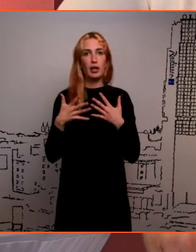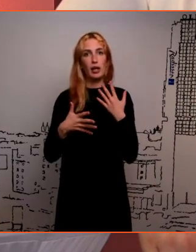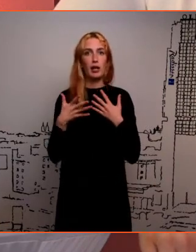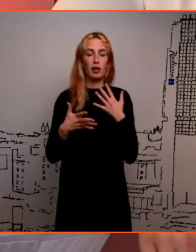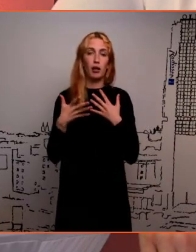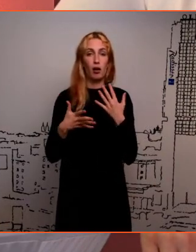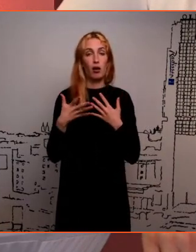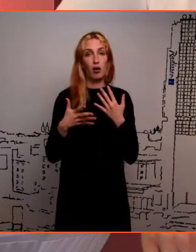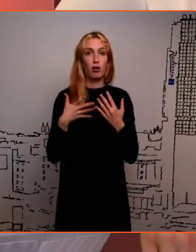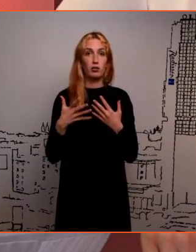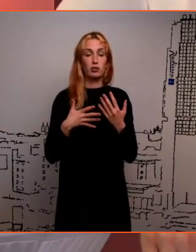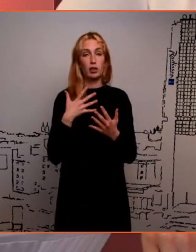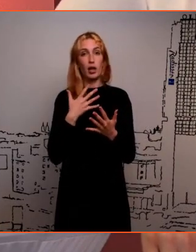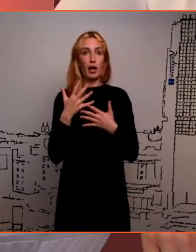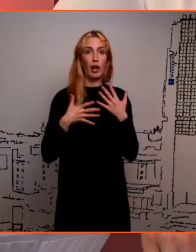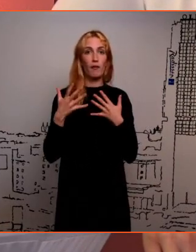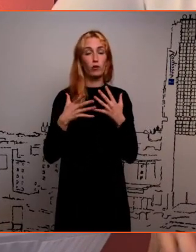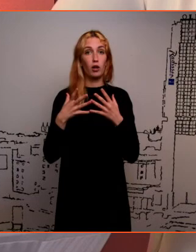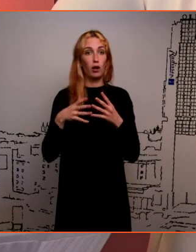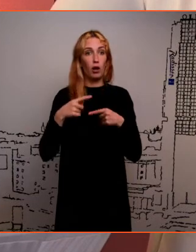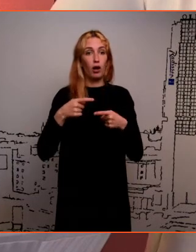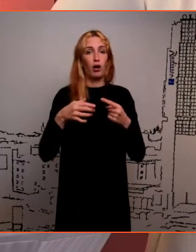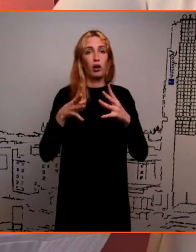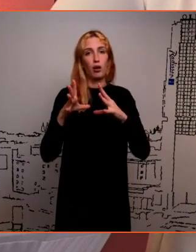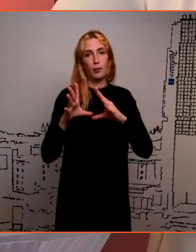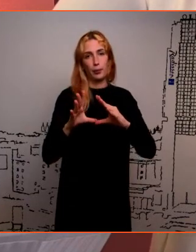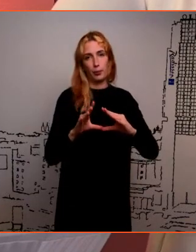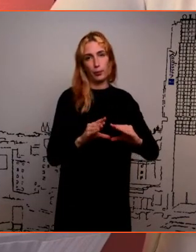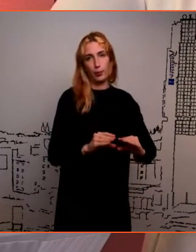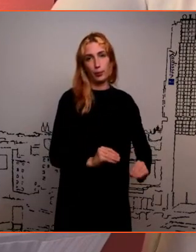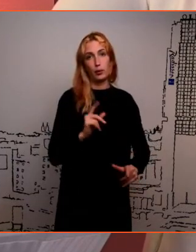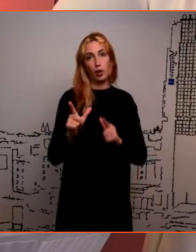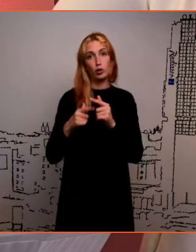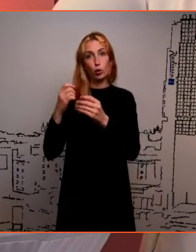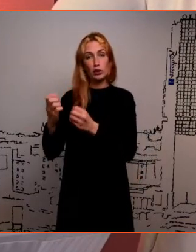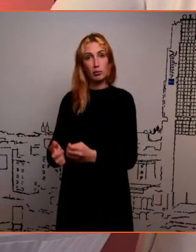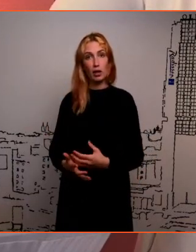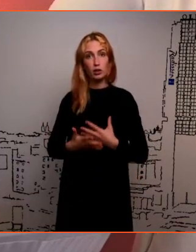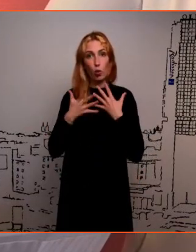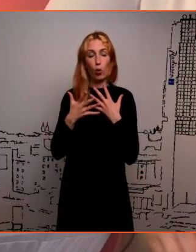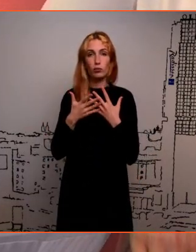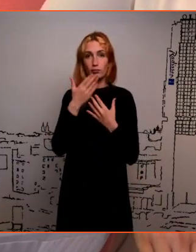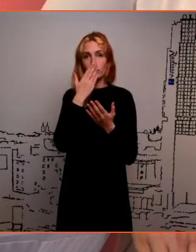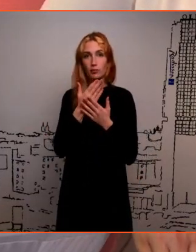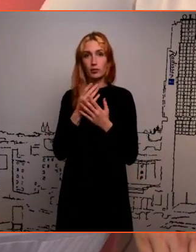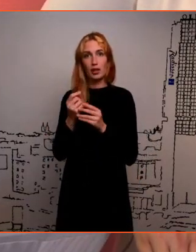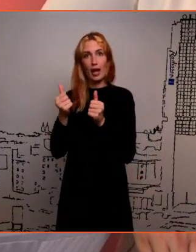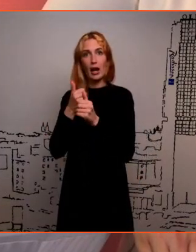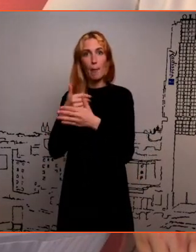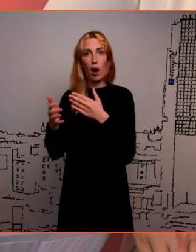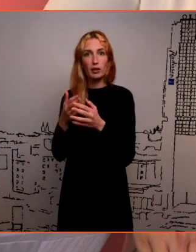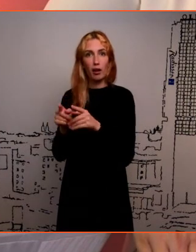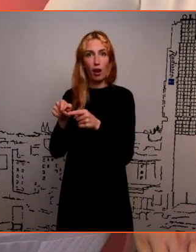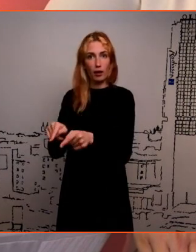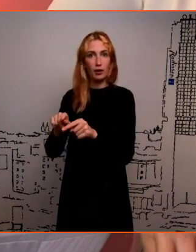see läheb üle ja ta kulub ära ja ta tüdib ära ja siis see tõeline inspiraatsioon, mida olekski võinud panna näiteks kiftipraktikale, kui tööanda